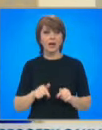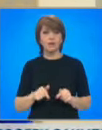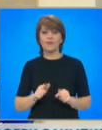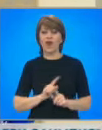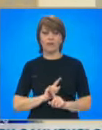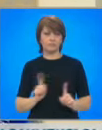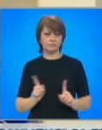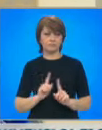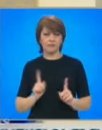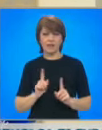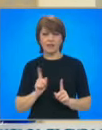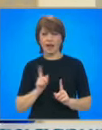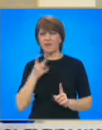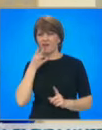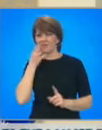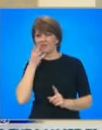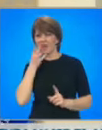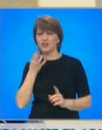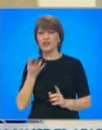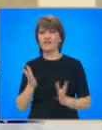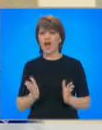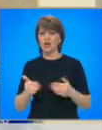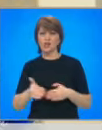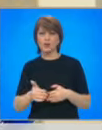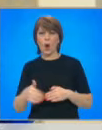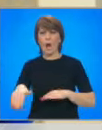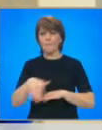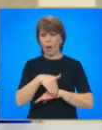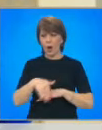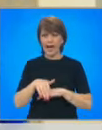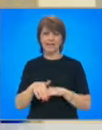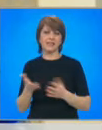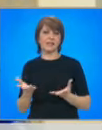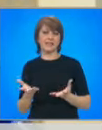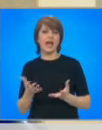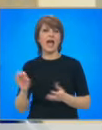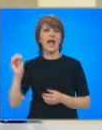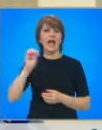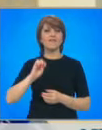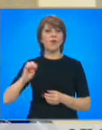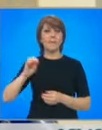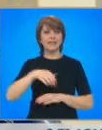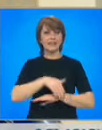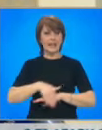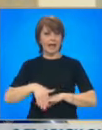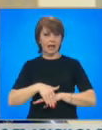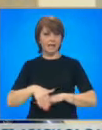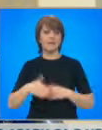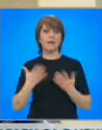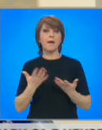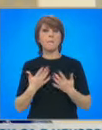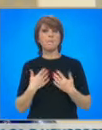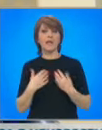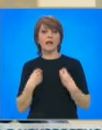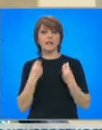контрабанда в границите, наистина да имаме контрол на европейската граница, да гарантираме, че не само като